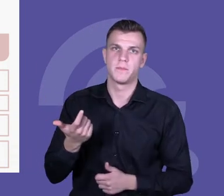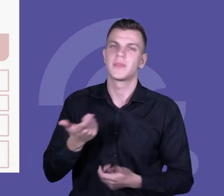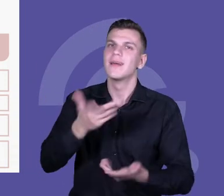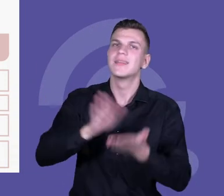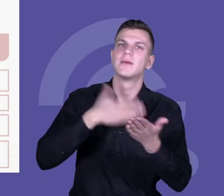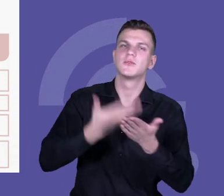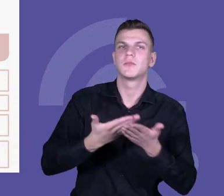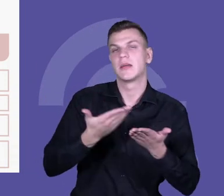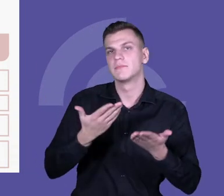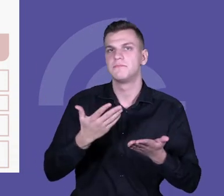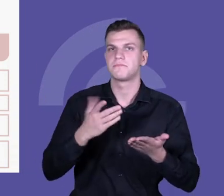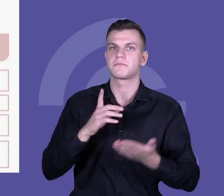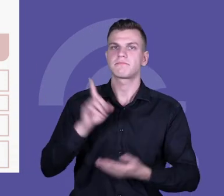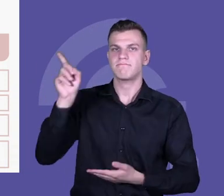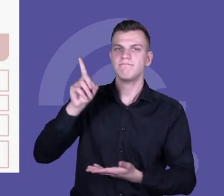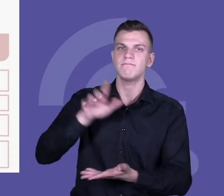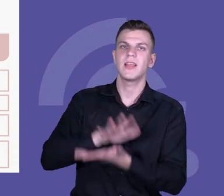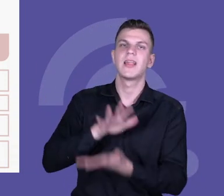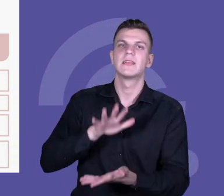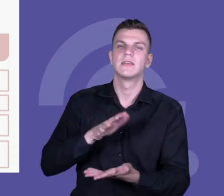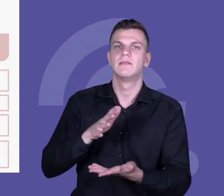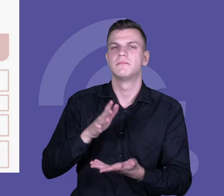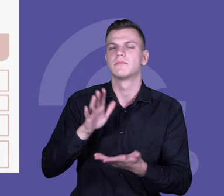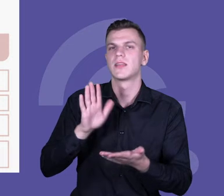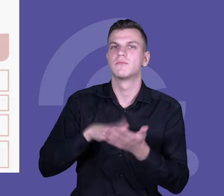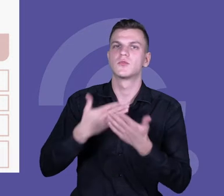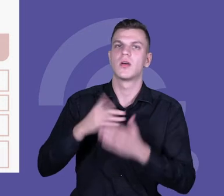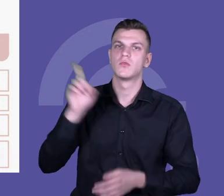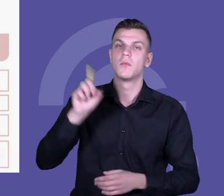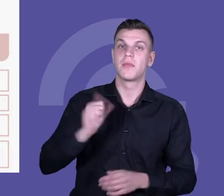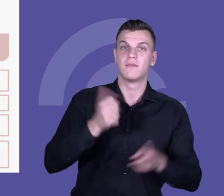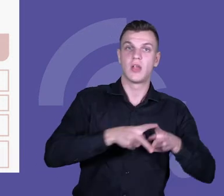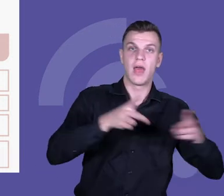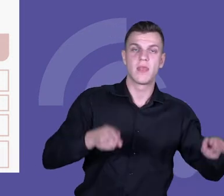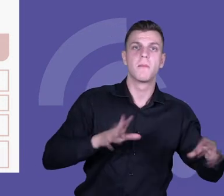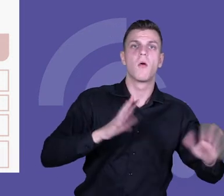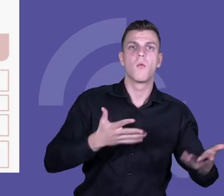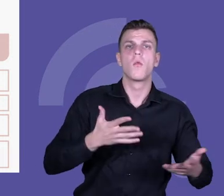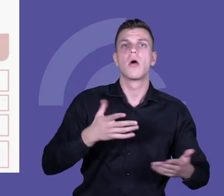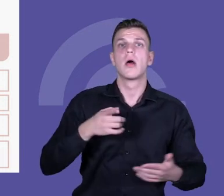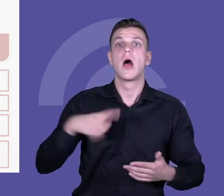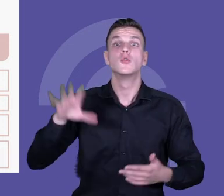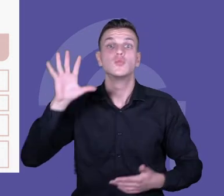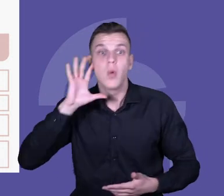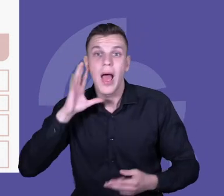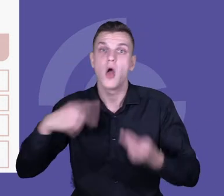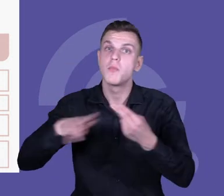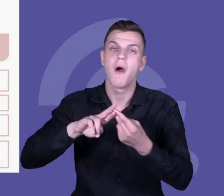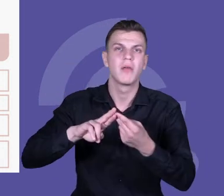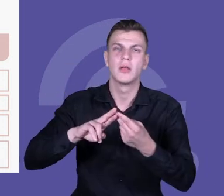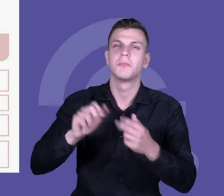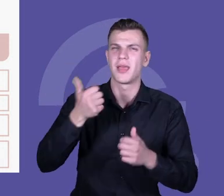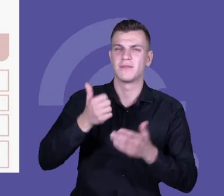informacji zwrotnej od etapu pierwszego, kiedy uczeń po prostu pomija informację zwrotną, do etapu